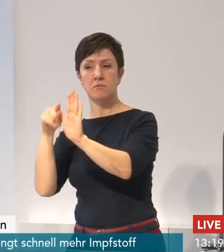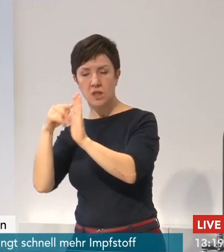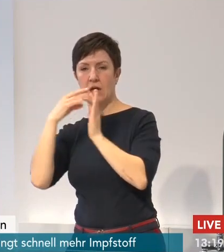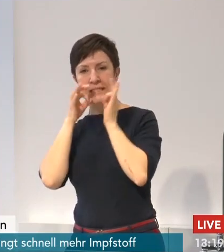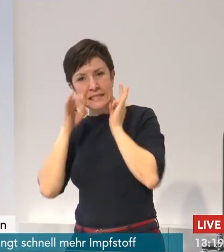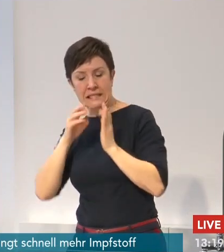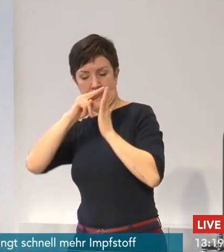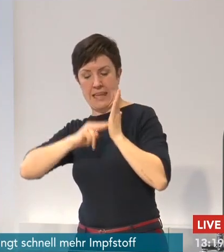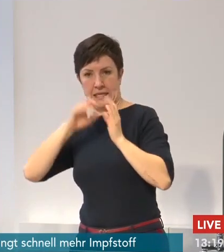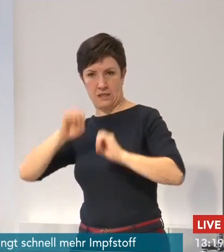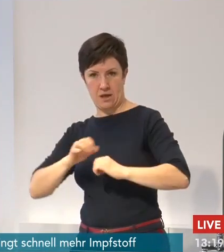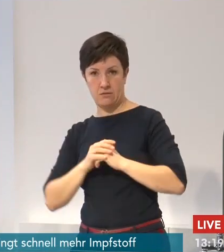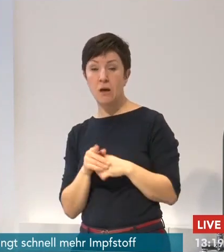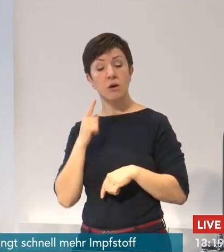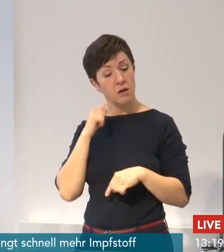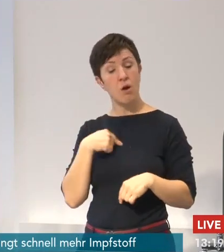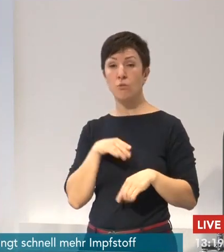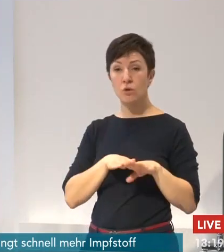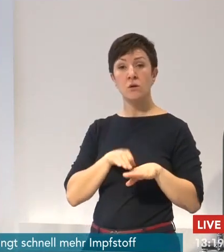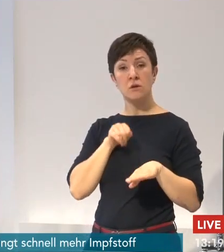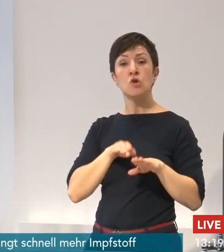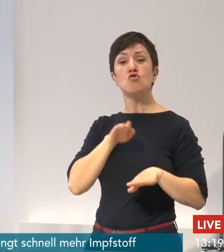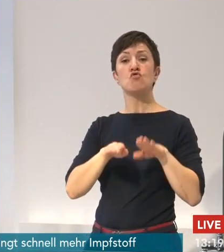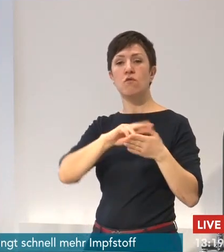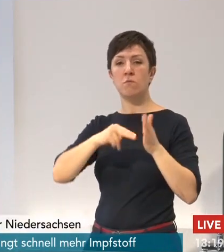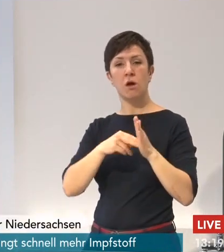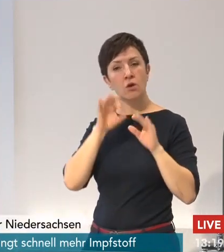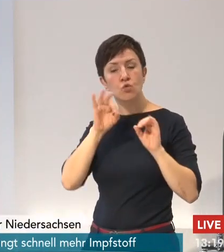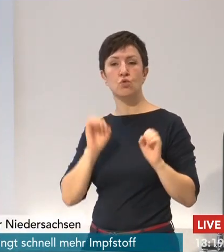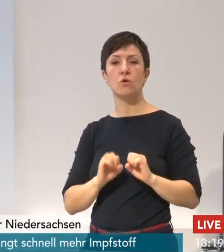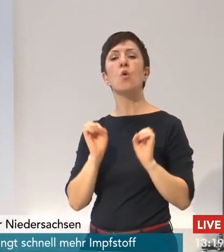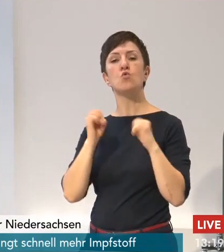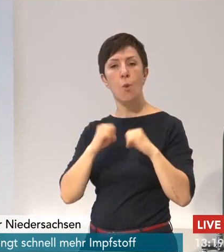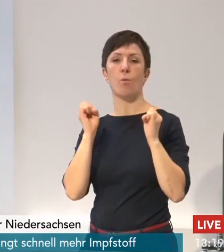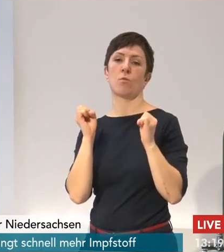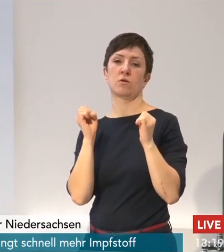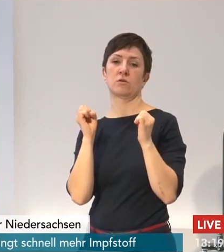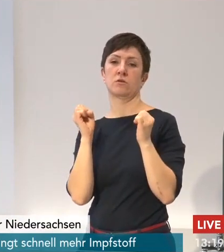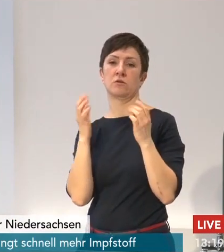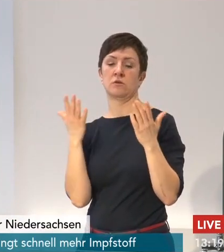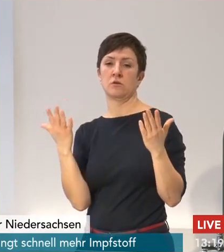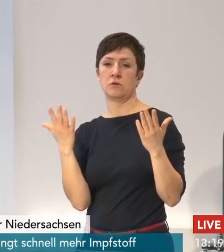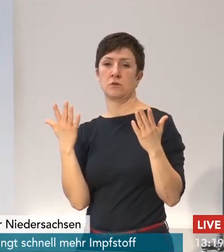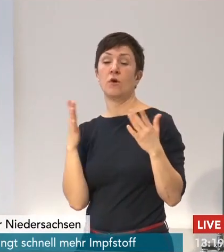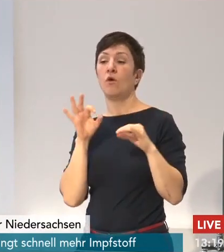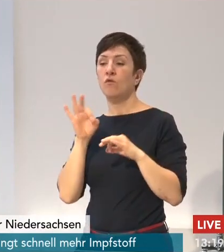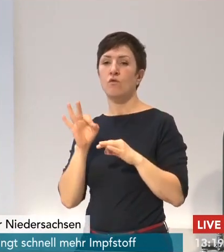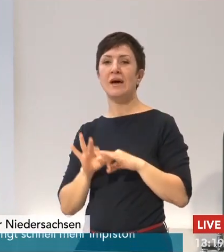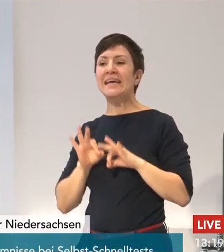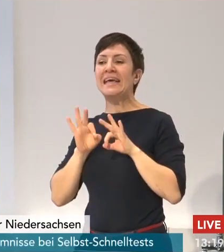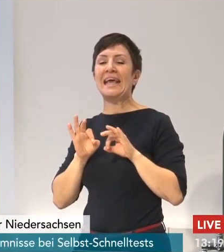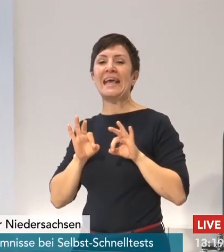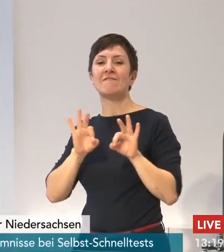guten Kompromiss dar aus den gesundheitlichen Erfordernissen zum Schutz der Bevölkerung und den wirtschaftlichen Notwendigkeiten, die sich gerade mit Blick auf ein